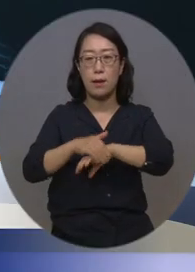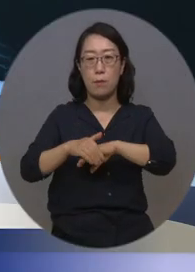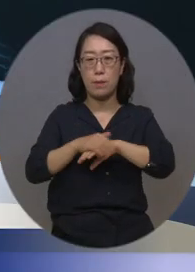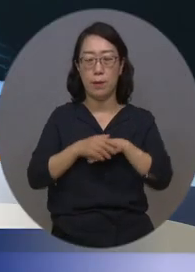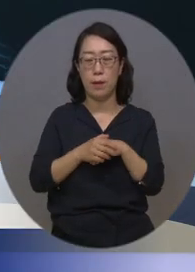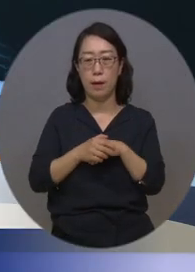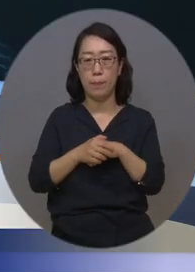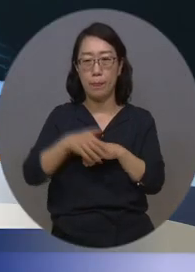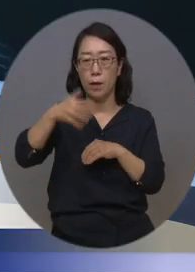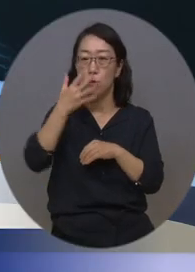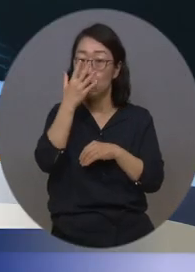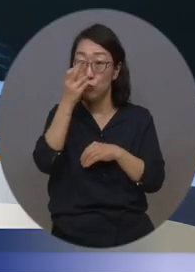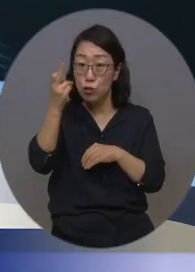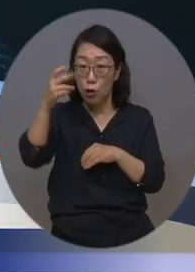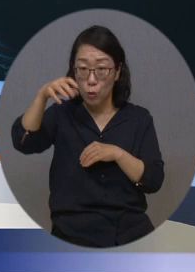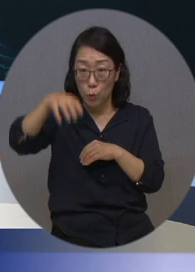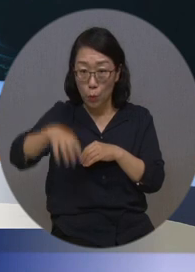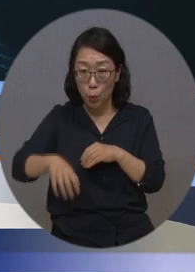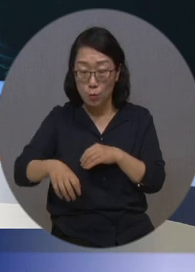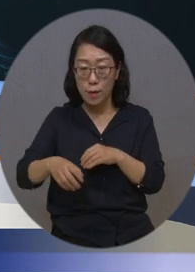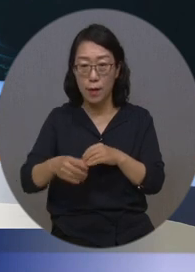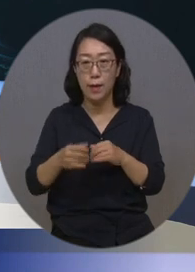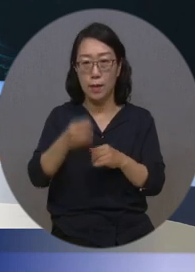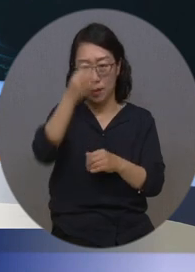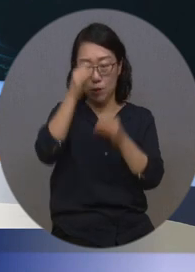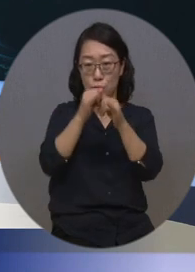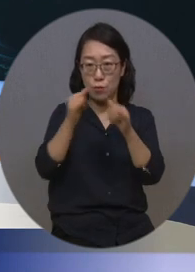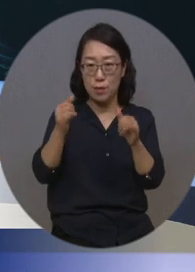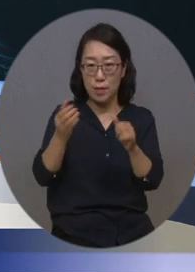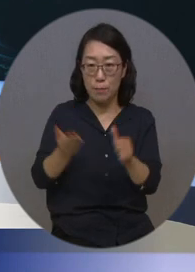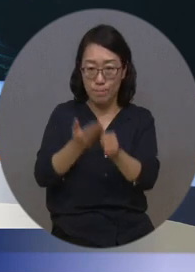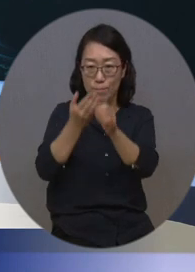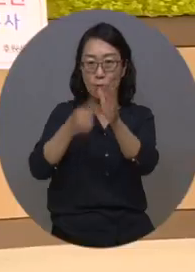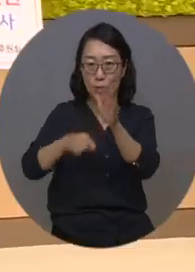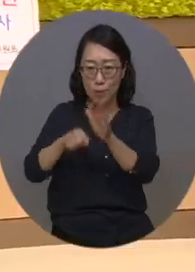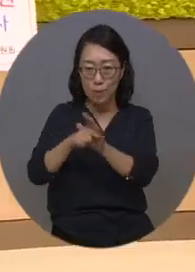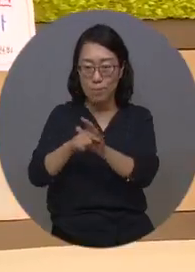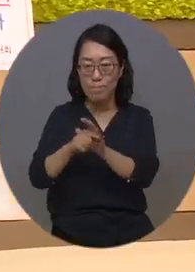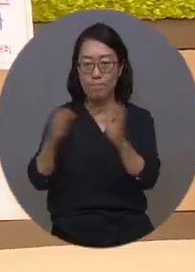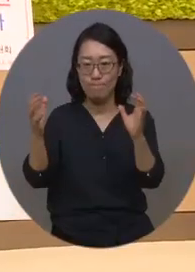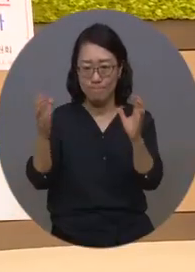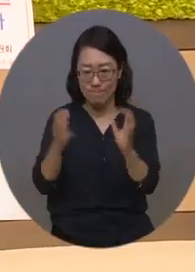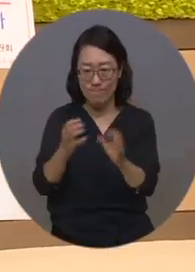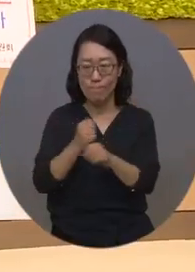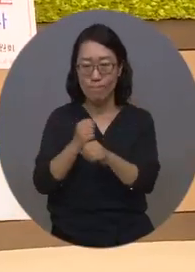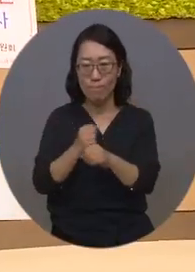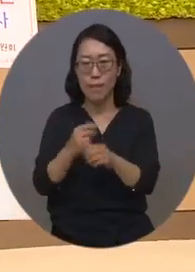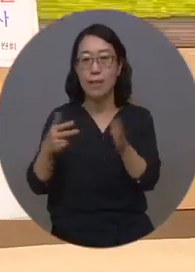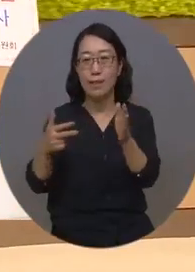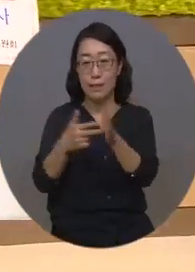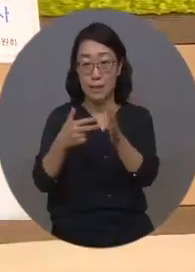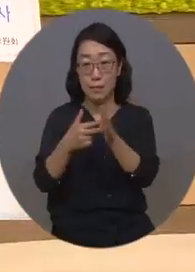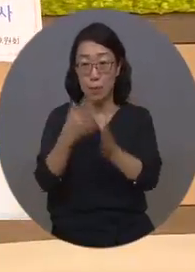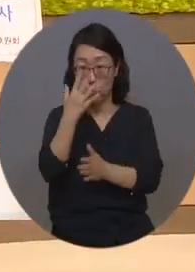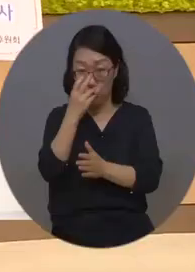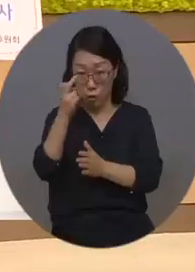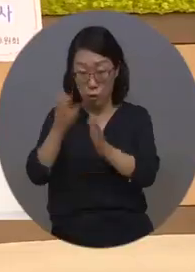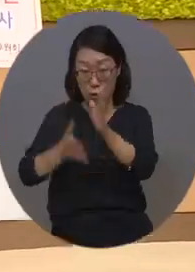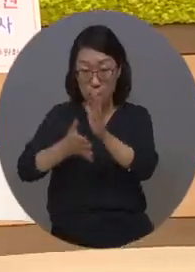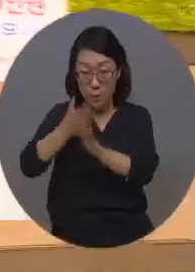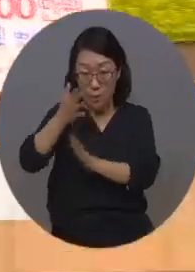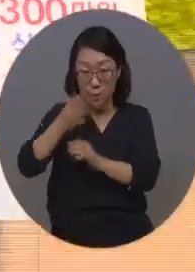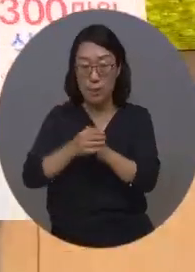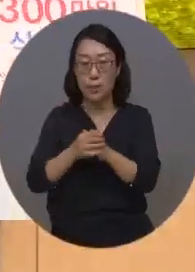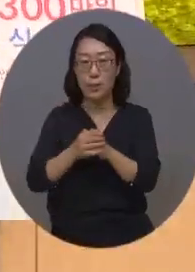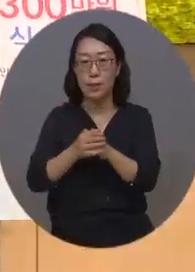전남 순천의 인재육성을 위한 여러 마음들이 모였습니다. 재단법인 순천시 인재육성장학회는